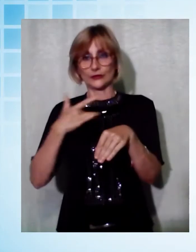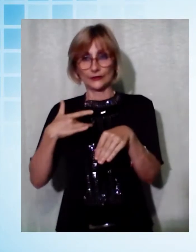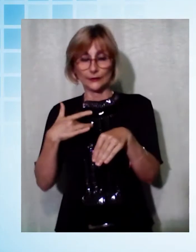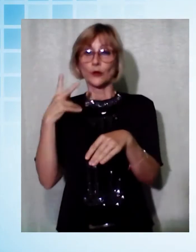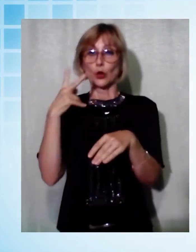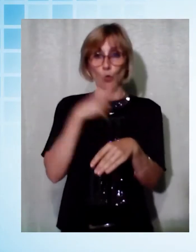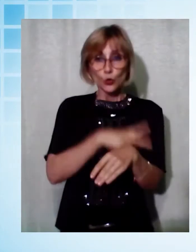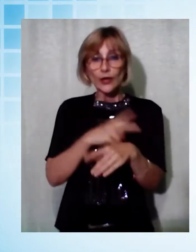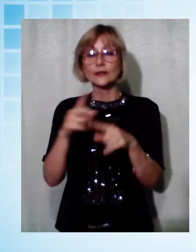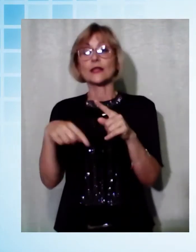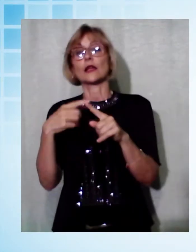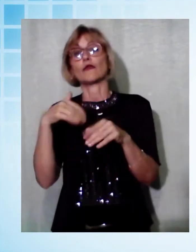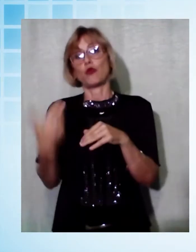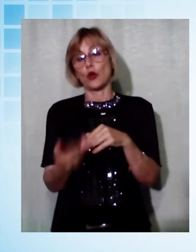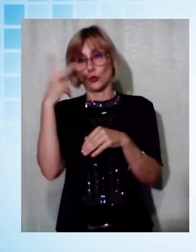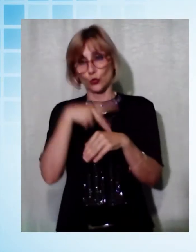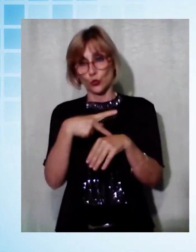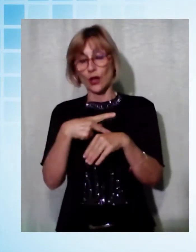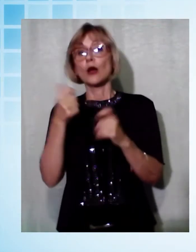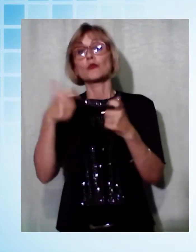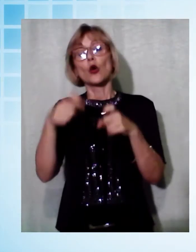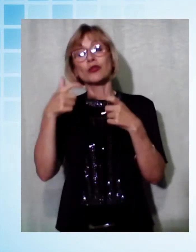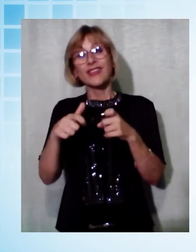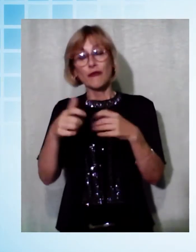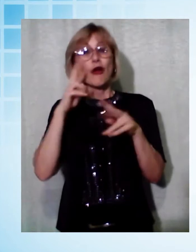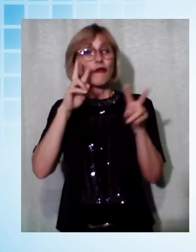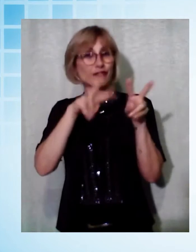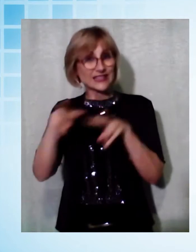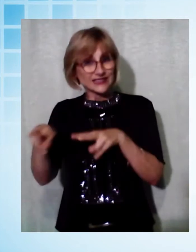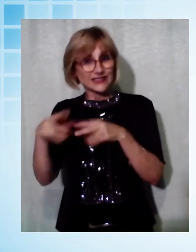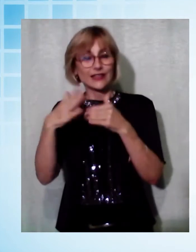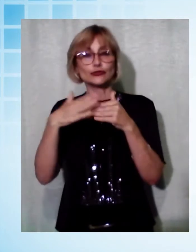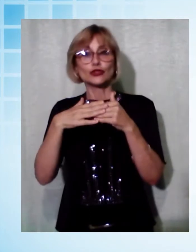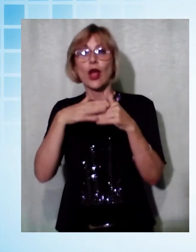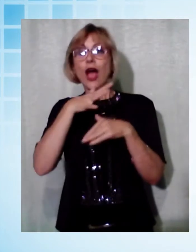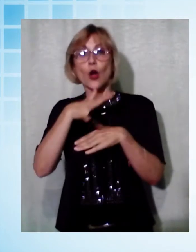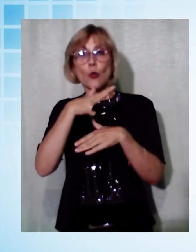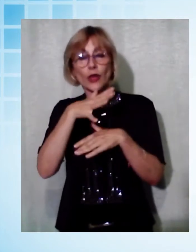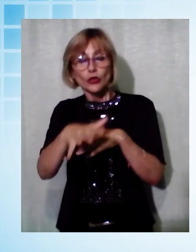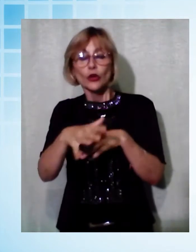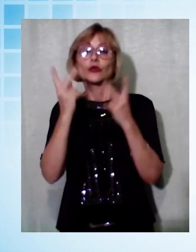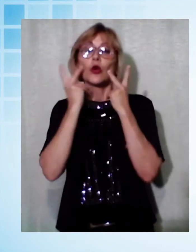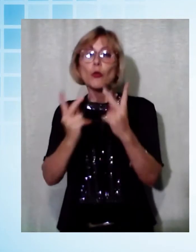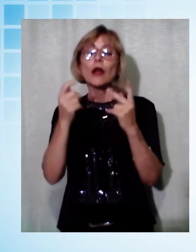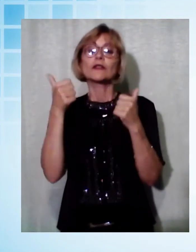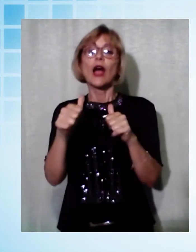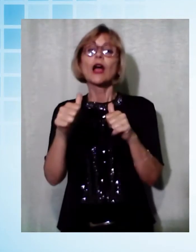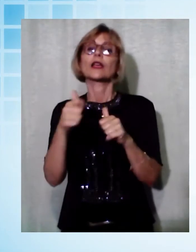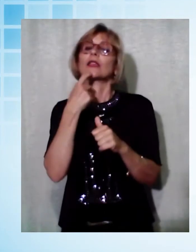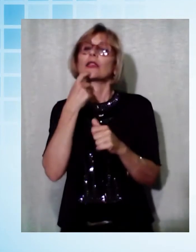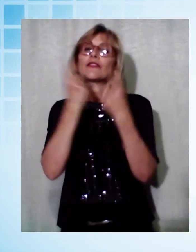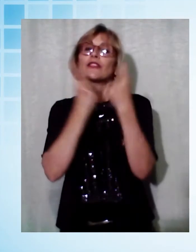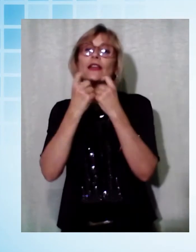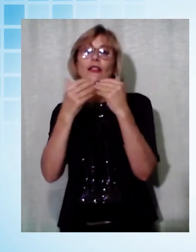solo, perché poi le visite intorno all'Acquedotto saranno rivolte anche ai non lucchesi, quindi ai